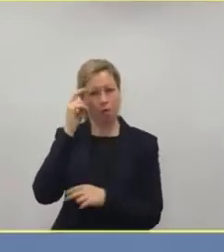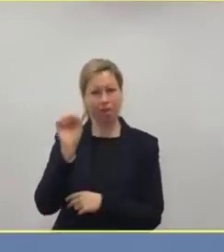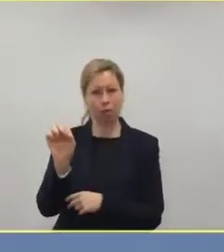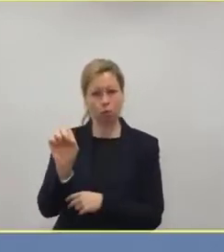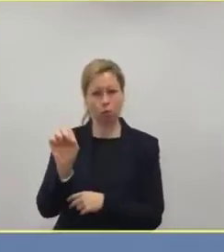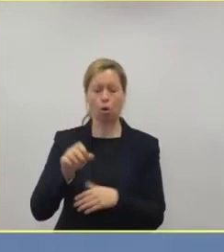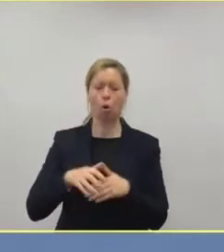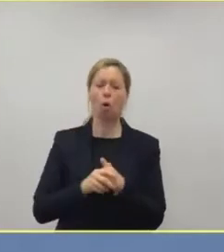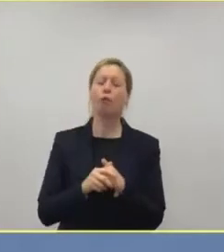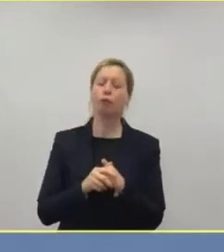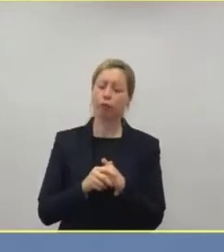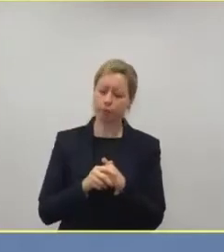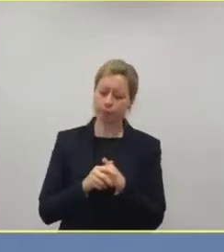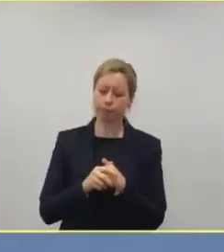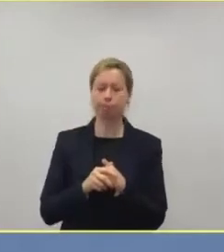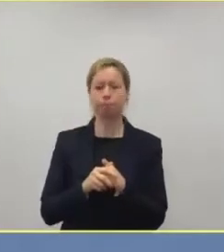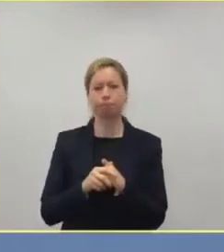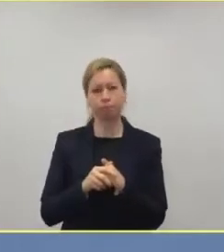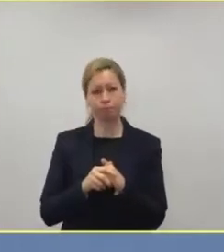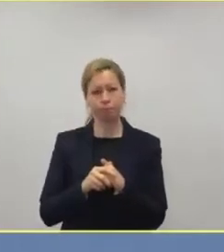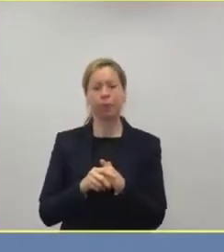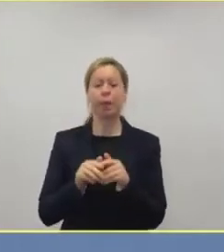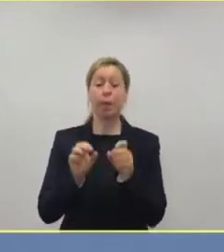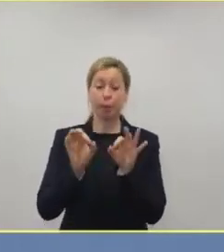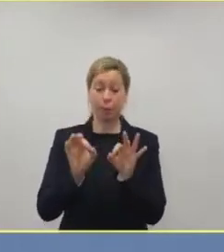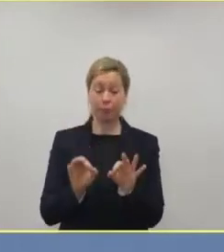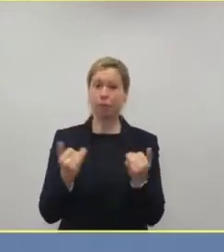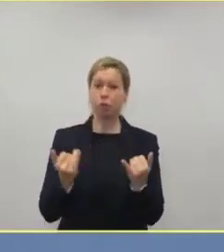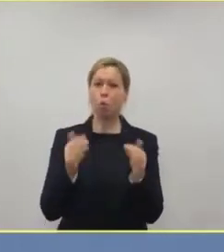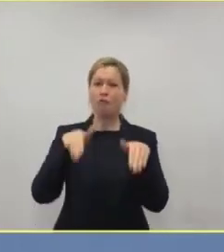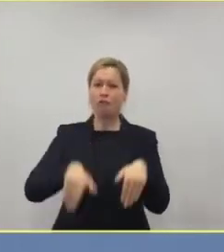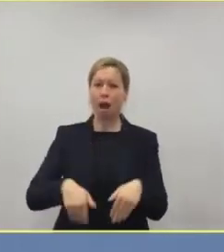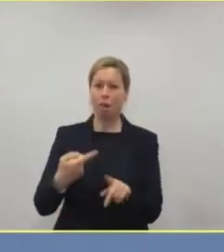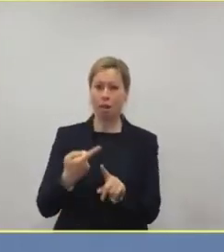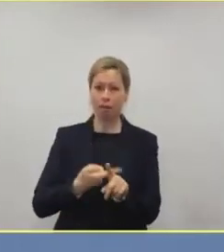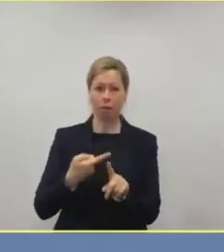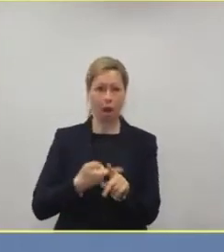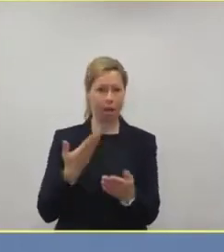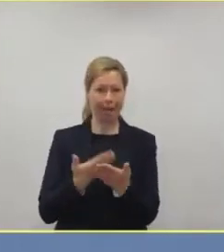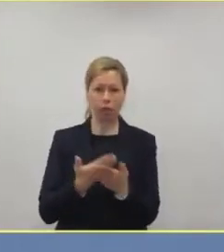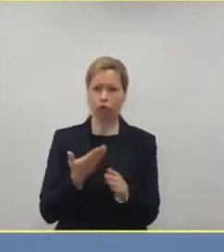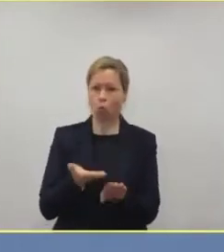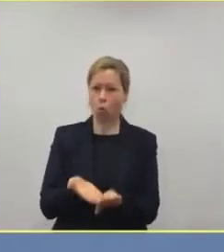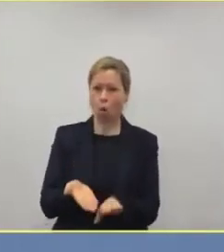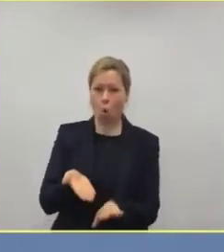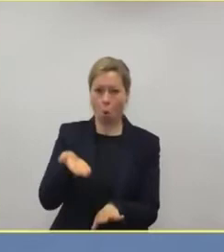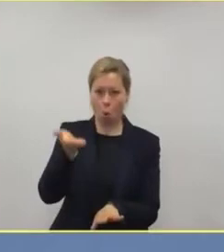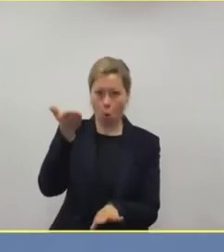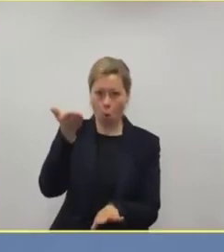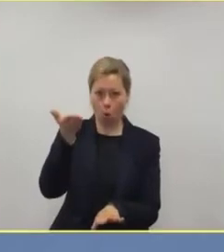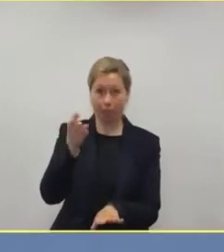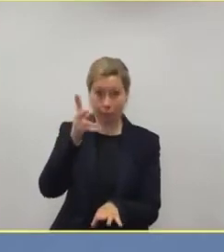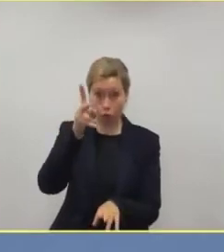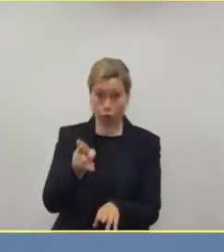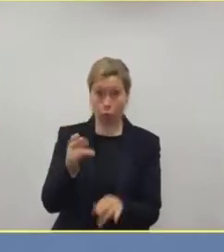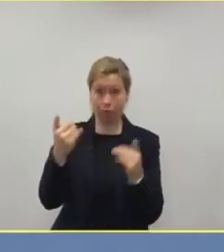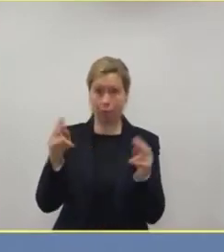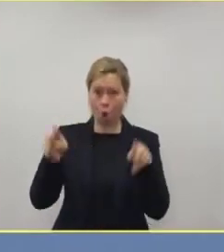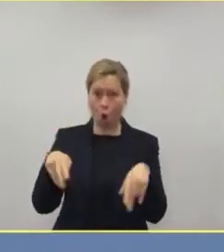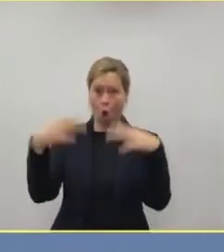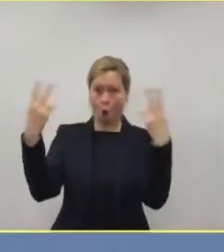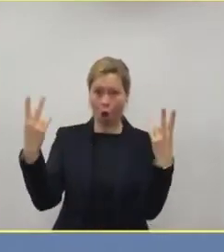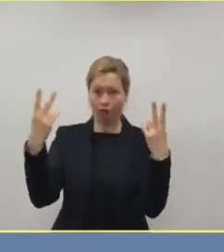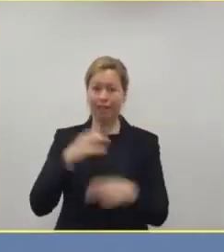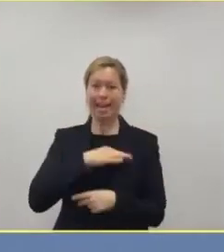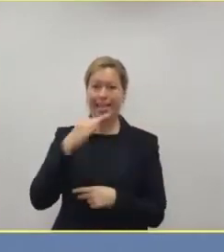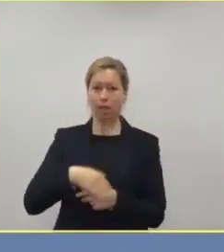Ja, wenn es... Die Fallzahl hat eine Höhe erreicht, dass der öffentliche Gesundheitsdienst nicht mehr nachkommt.